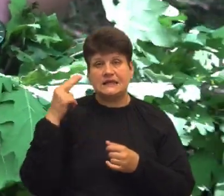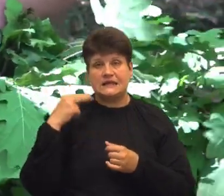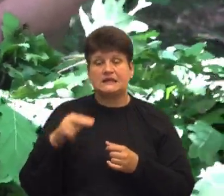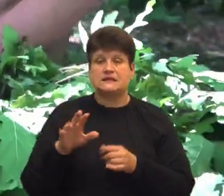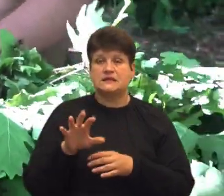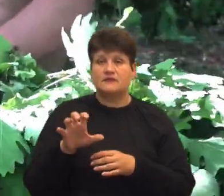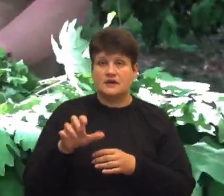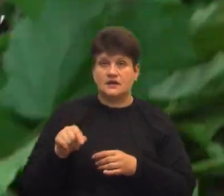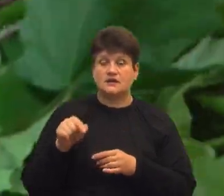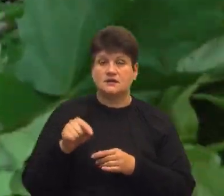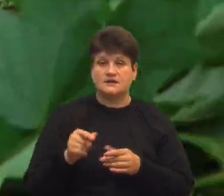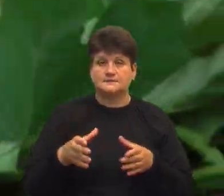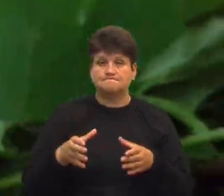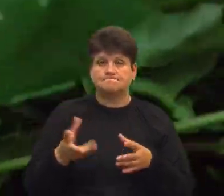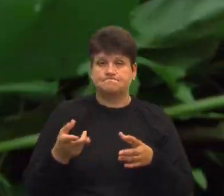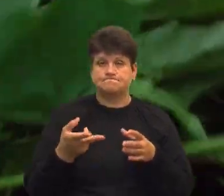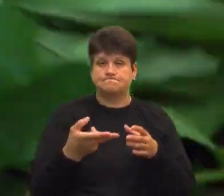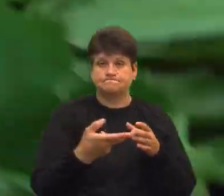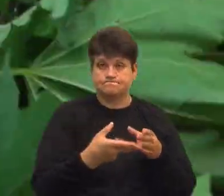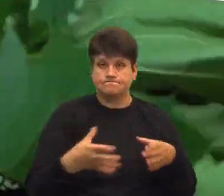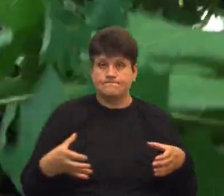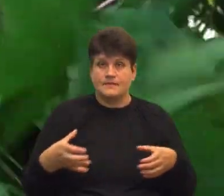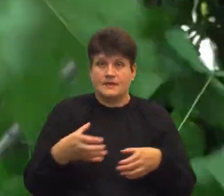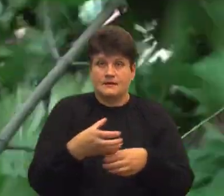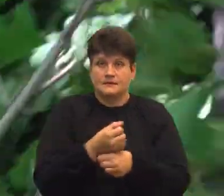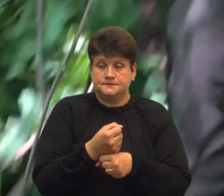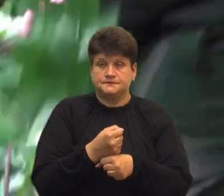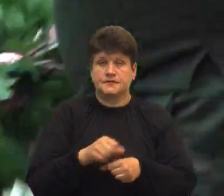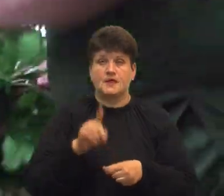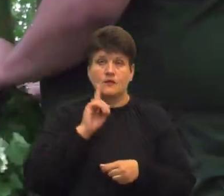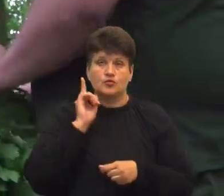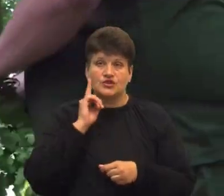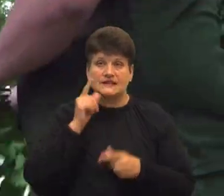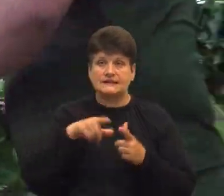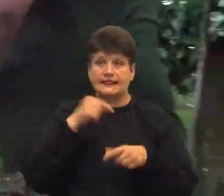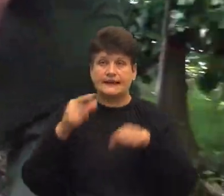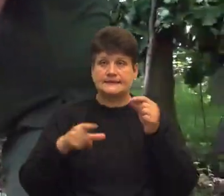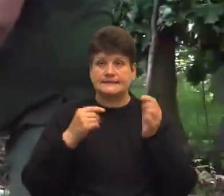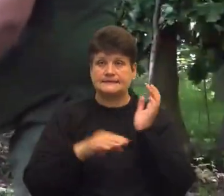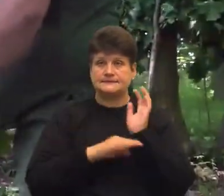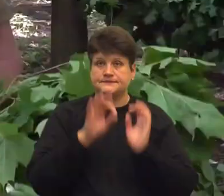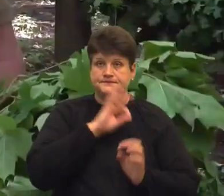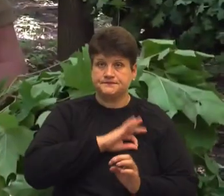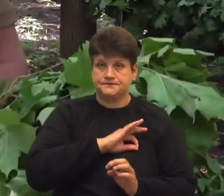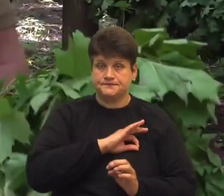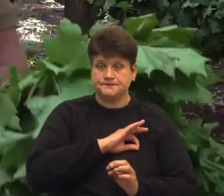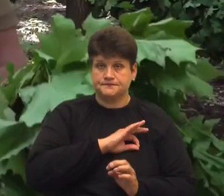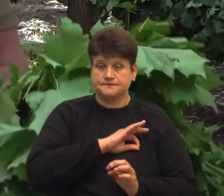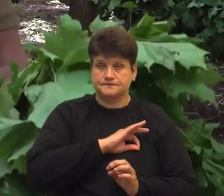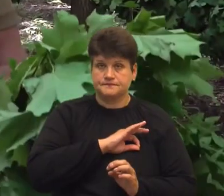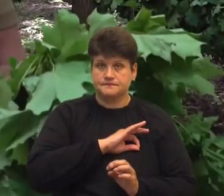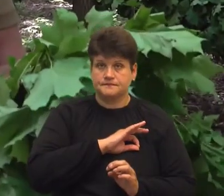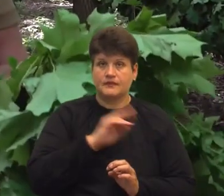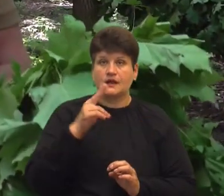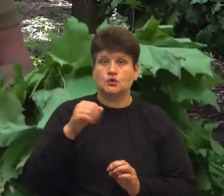'язують їх у пучки Використовують пагони молодих листяних дерев, каже лісничий Руслан Прокіпчук З дуба,